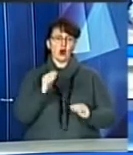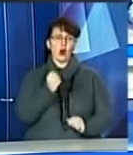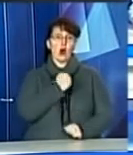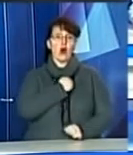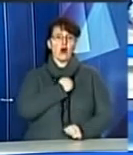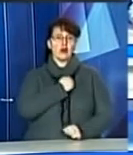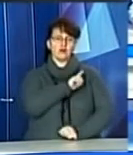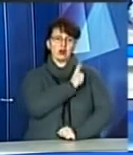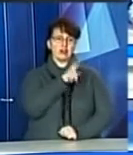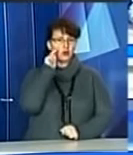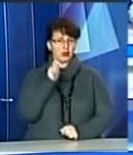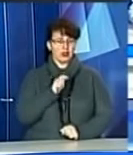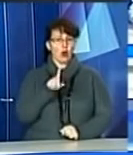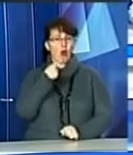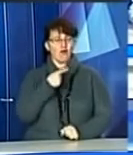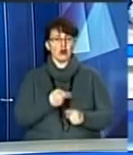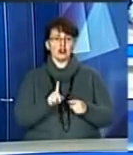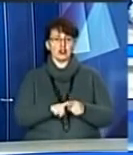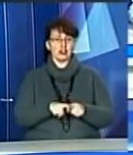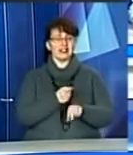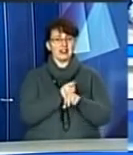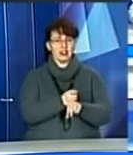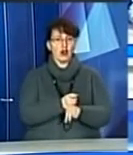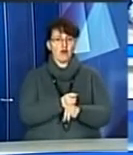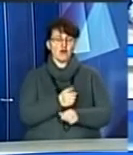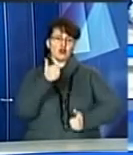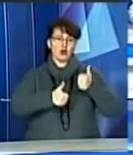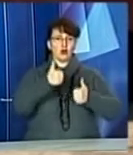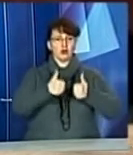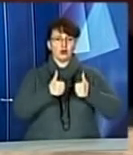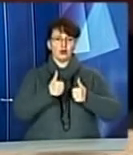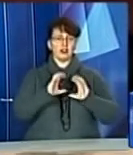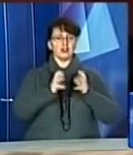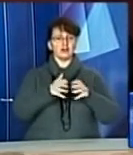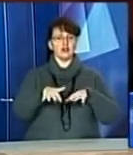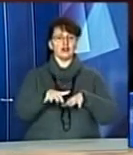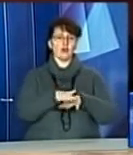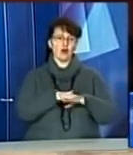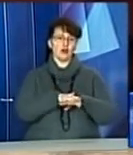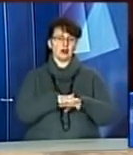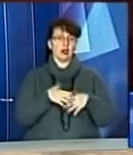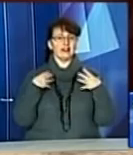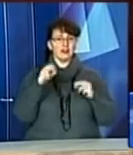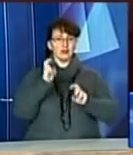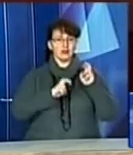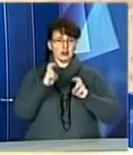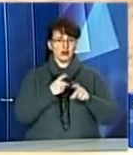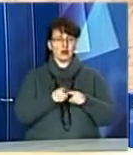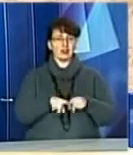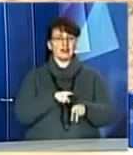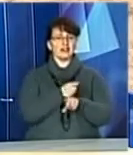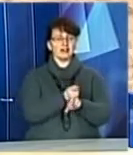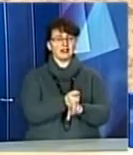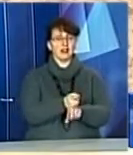запевняють, ця модель може скласти гідну конкуренцію на світовому ринку. На Львівському заводі пожежний танк поки єдиний екземпляр.